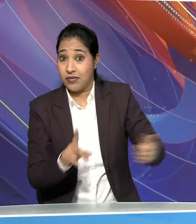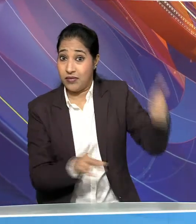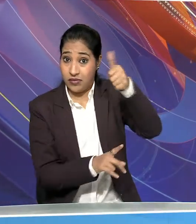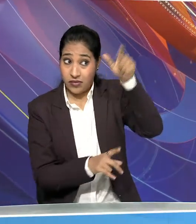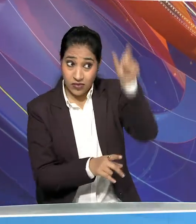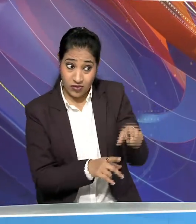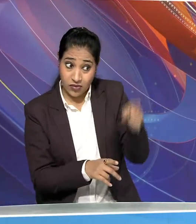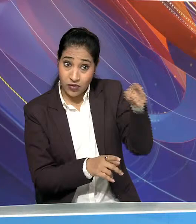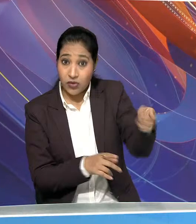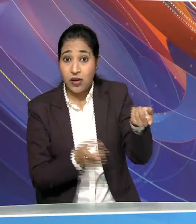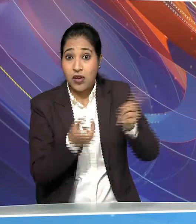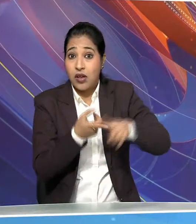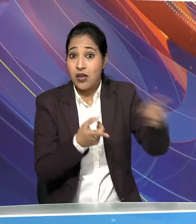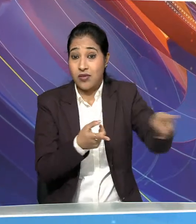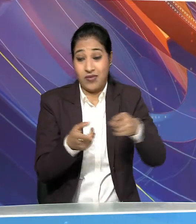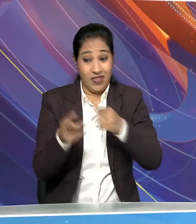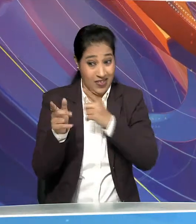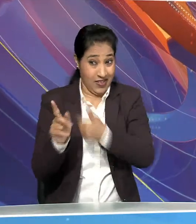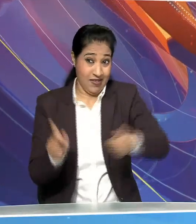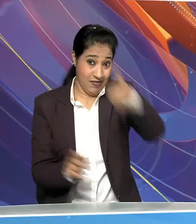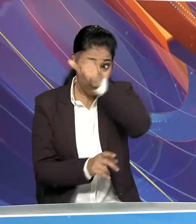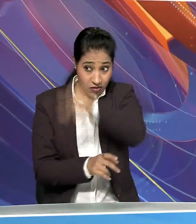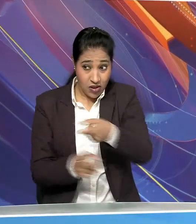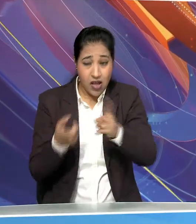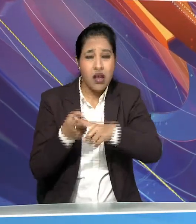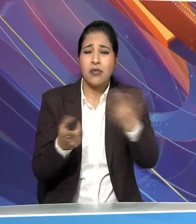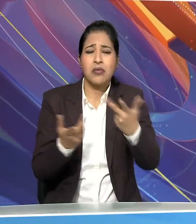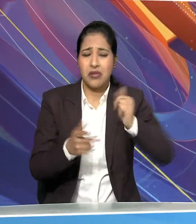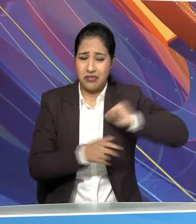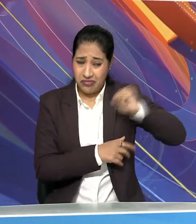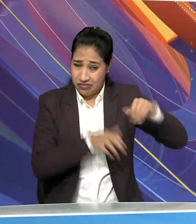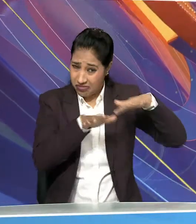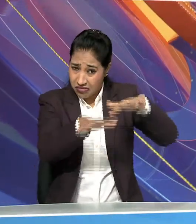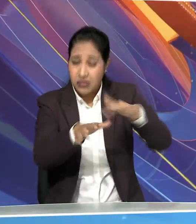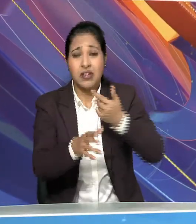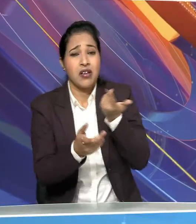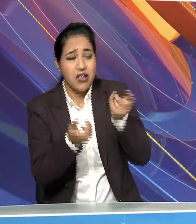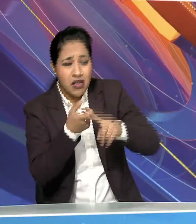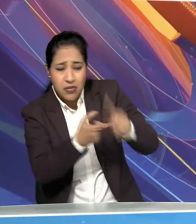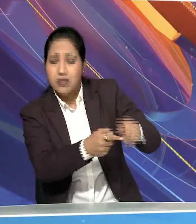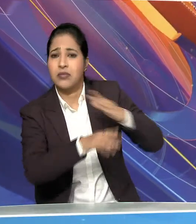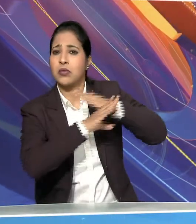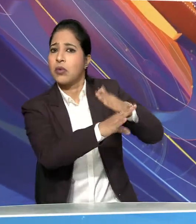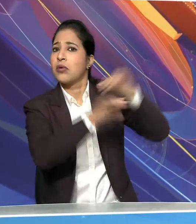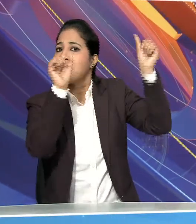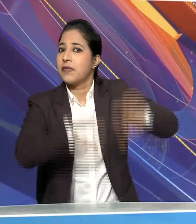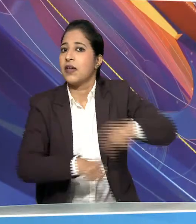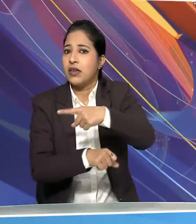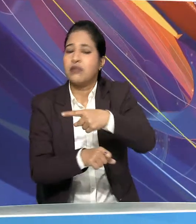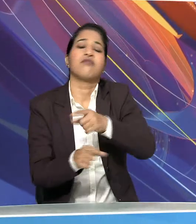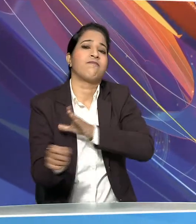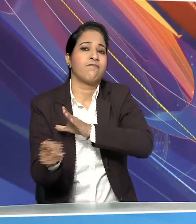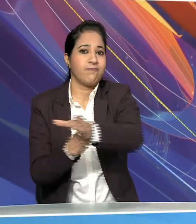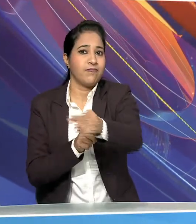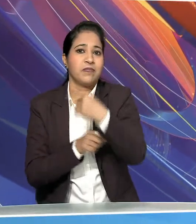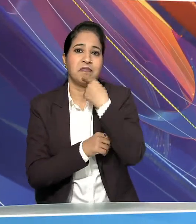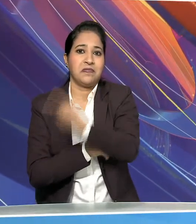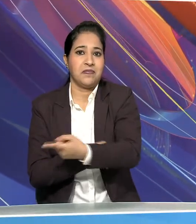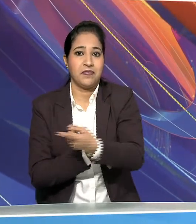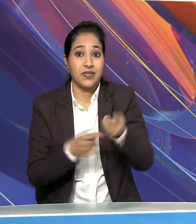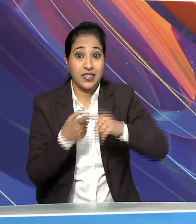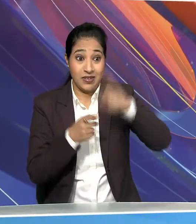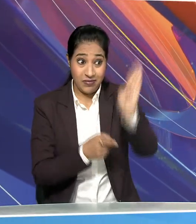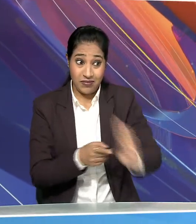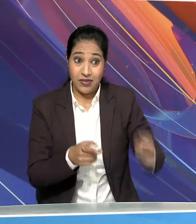लूला डसिल्वा ने सेना प्रमुक अरुडा पर प्रदेशन कारियों के खिलाफ कारवाई करने में विफल रहने का आरोप लगाया